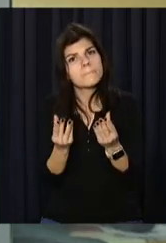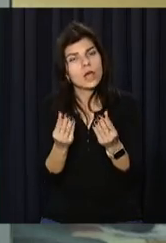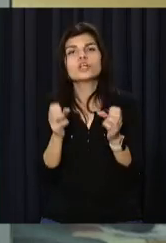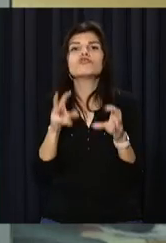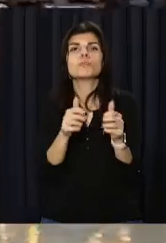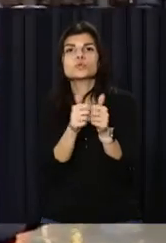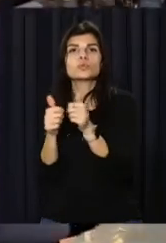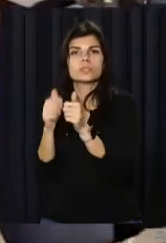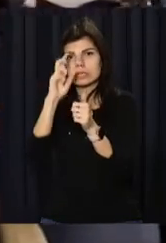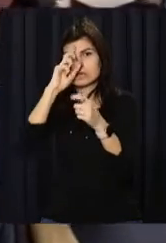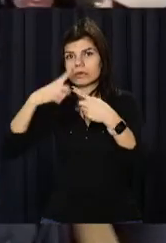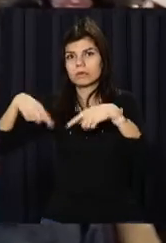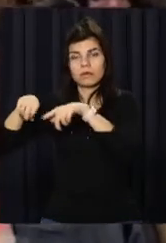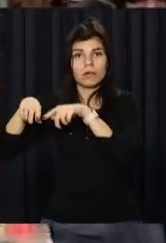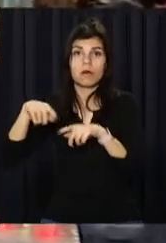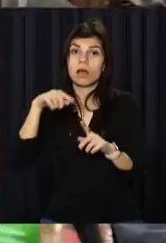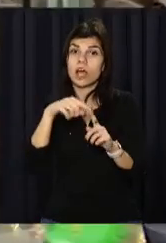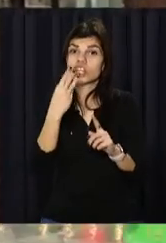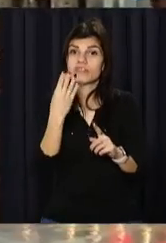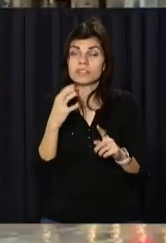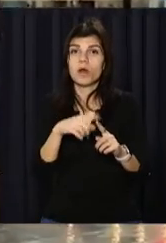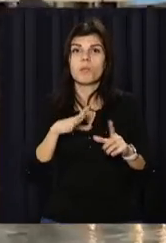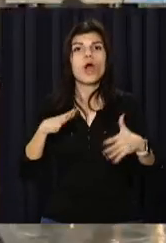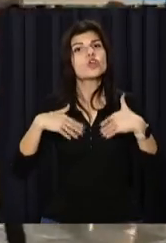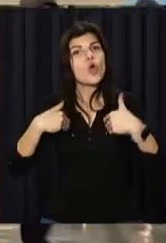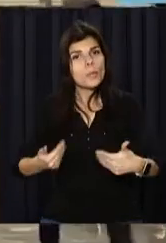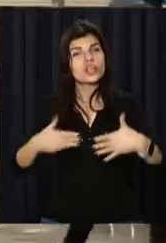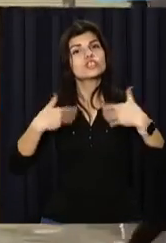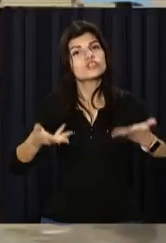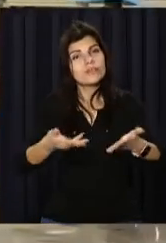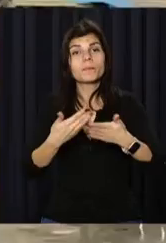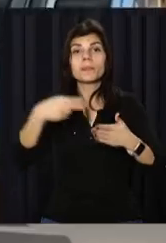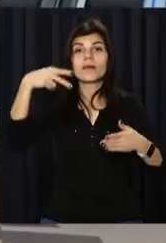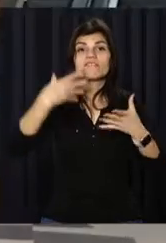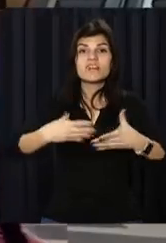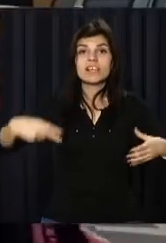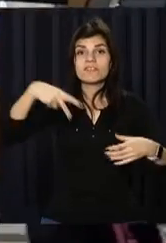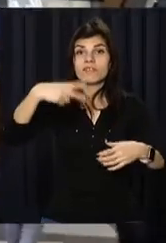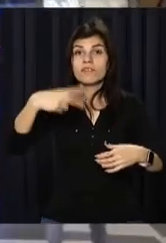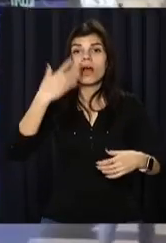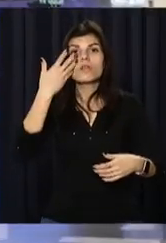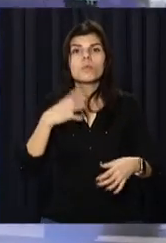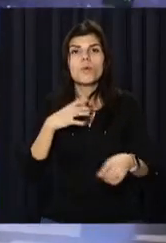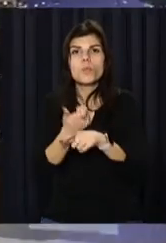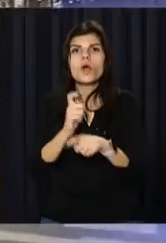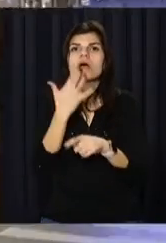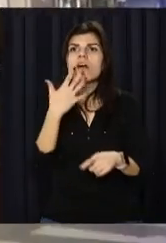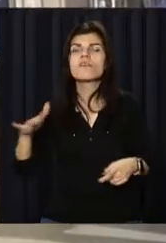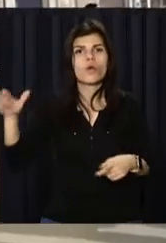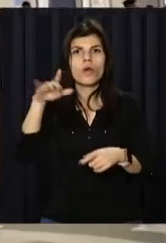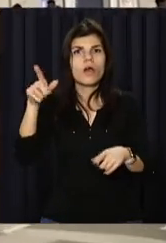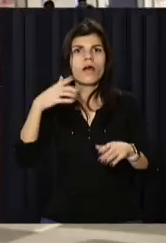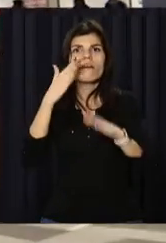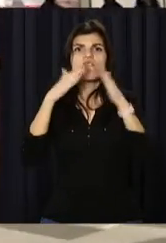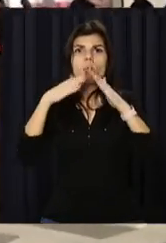сусідніх країнах і носили переважно рекомендаційний характер. Наприклад, навесні 2020-го, коли більшість європейців не могла